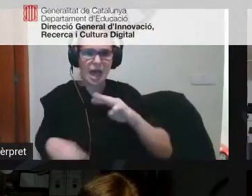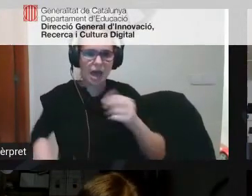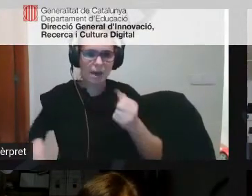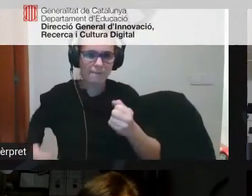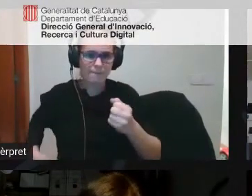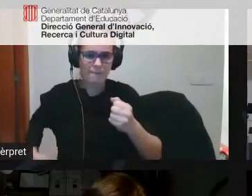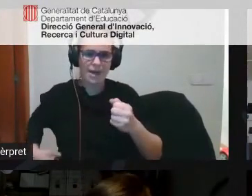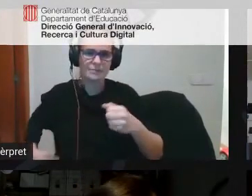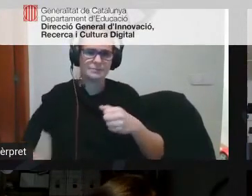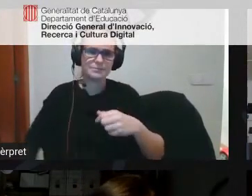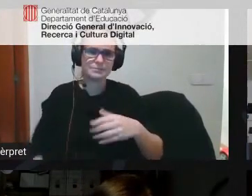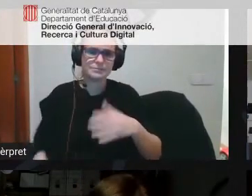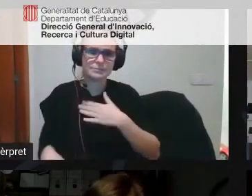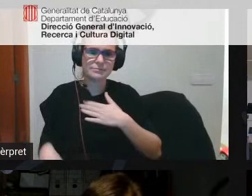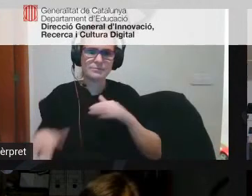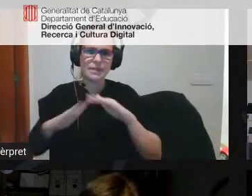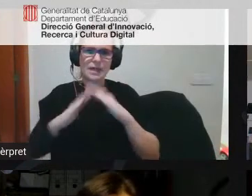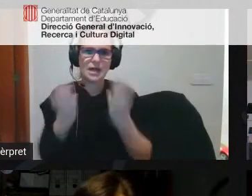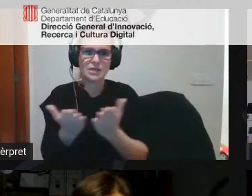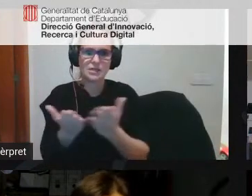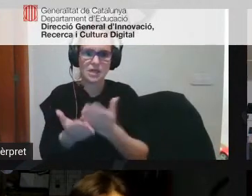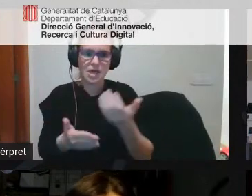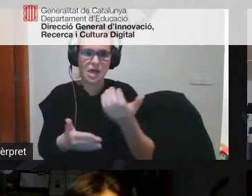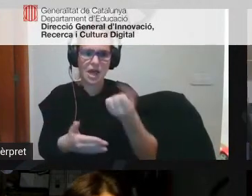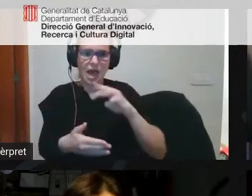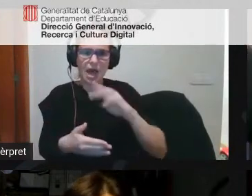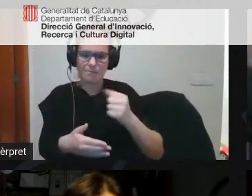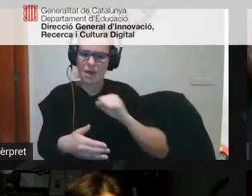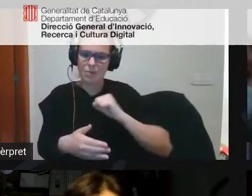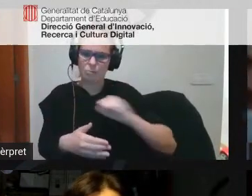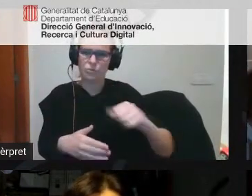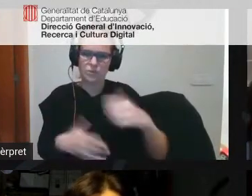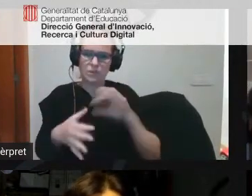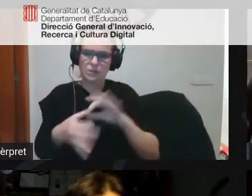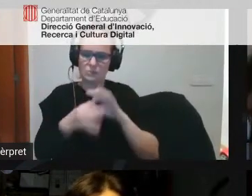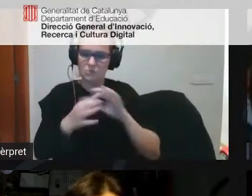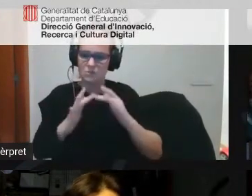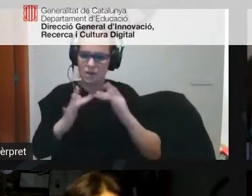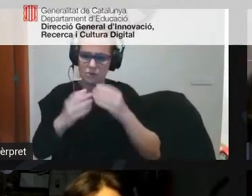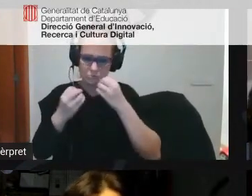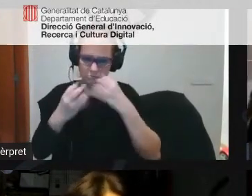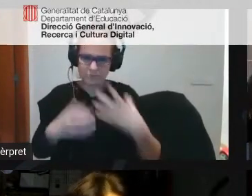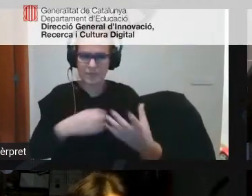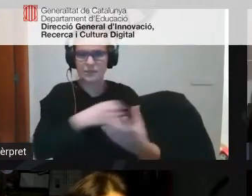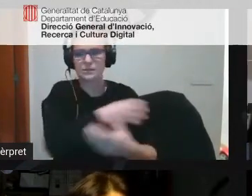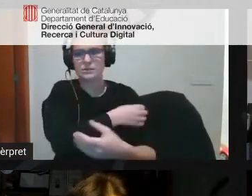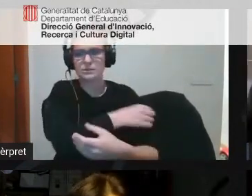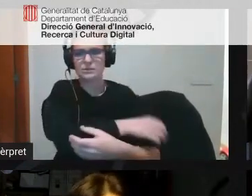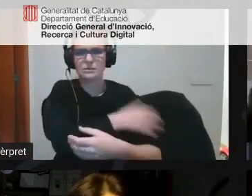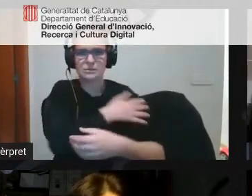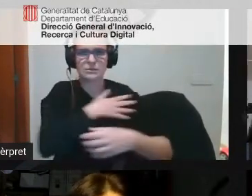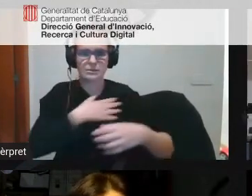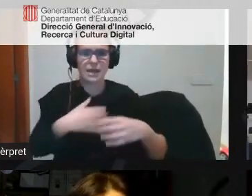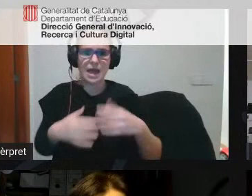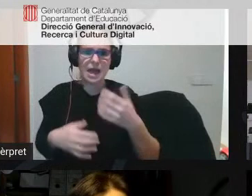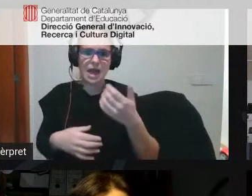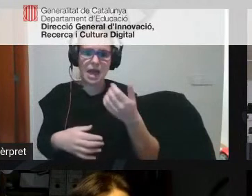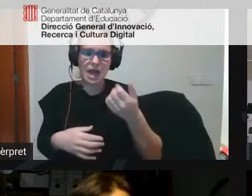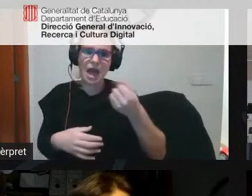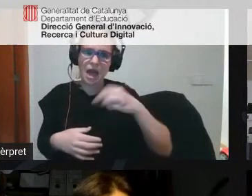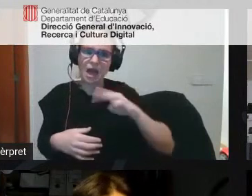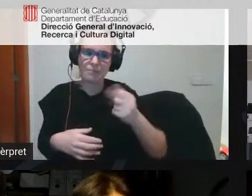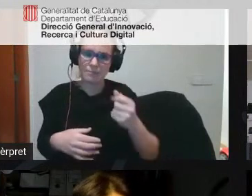cas la nostra escola és un AMPA potent que hi ha bona relació i de fet l'AMPA ha participat en